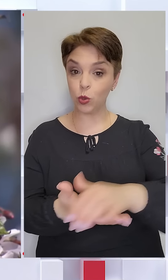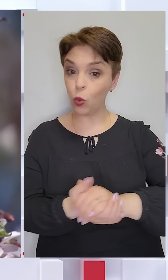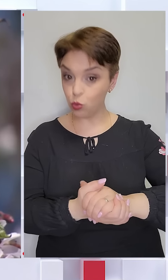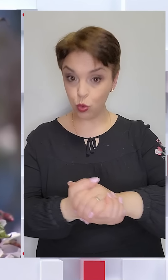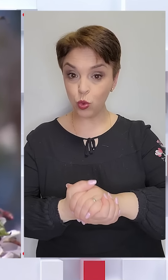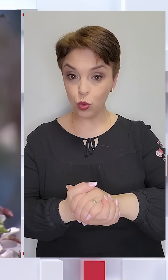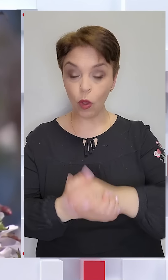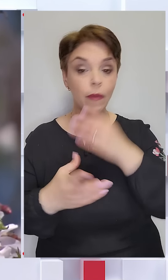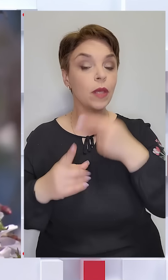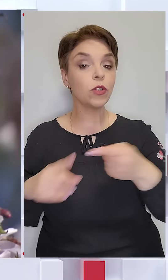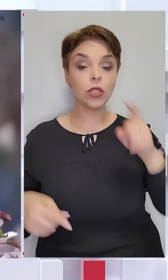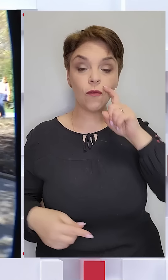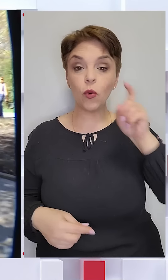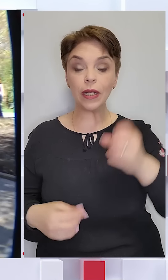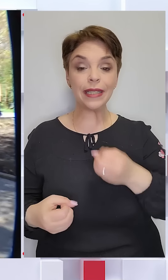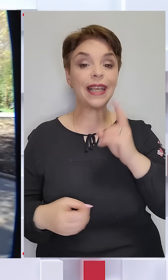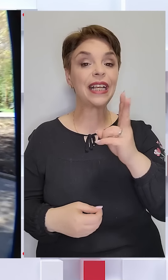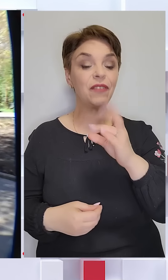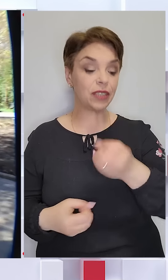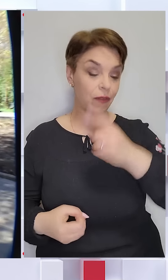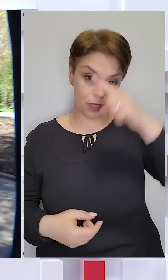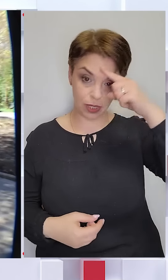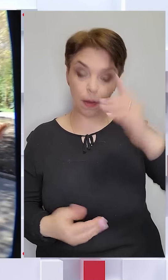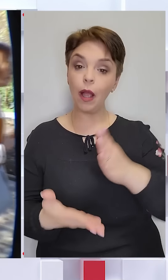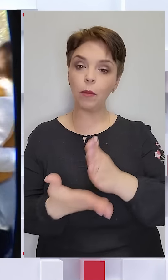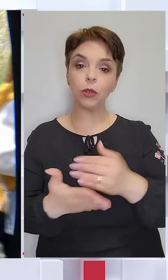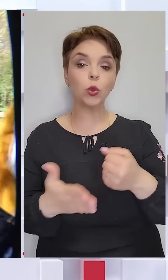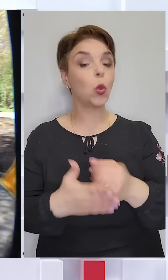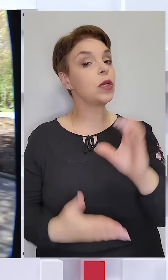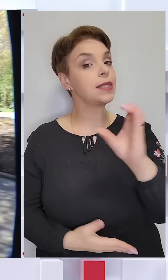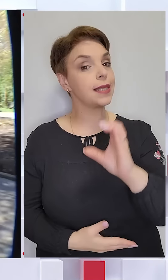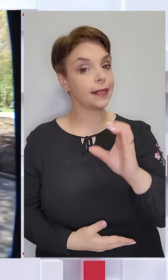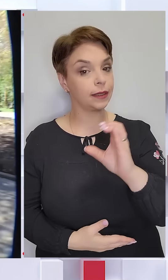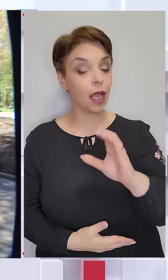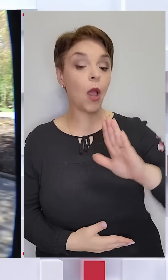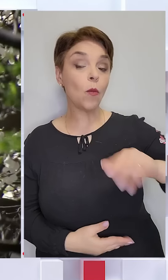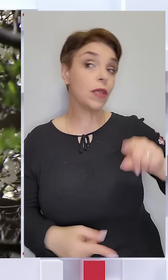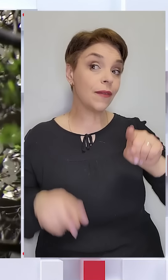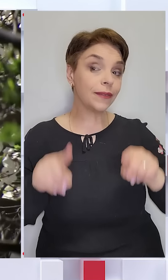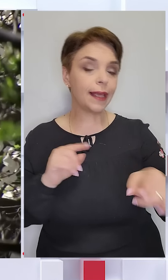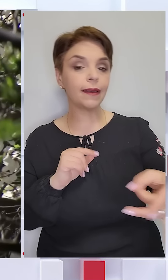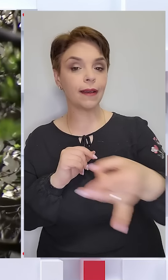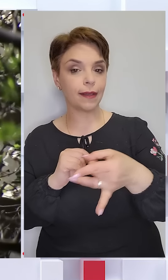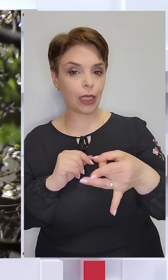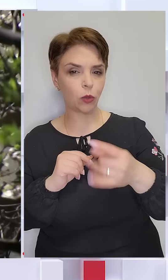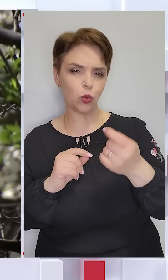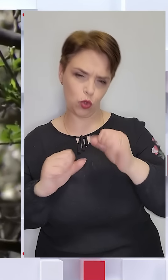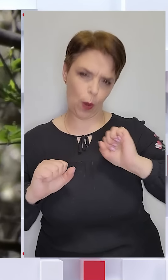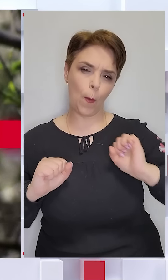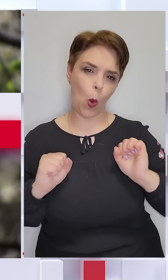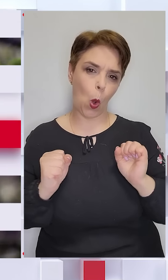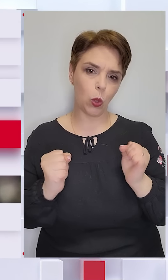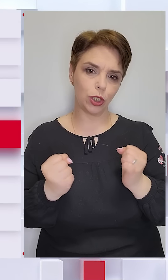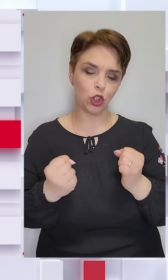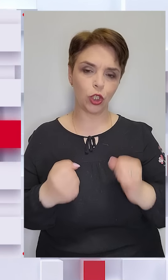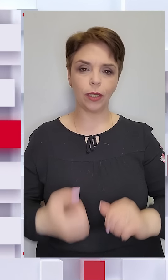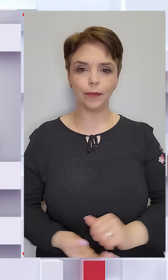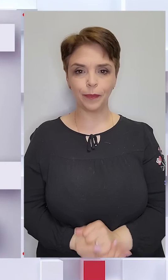Союзу. Тим часом в Україні квітнева спека протримається досереди, потім в деяких регіонах похолодніше є.